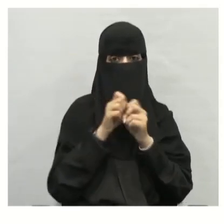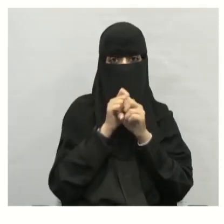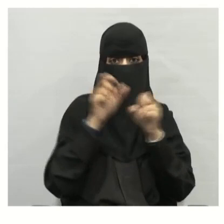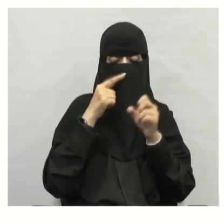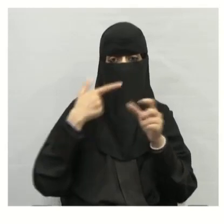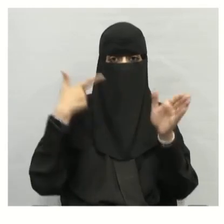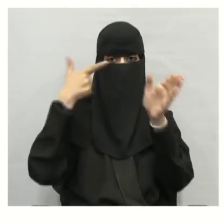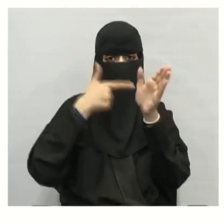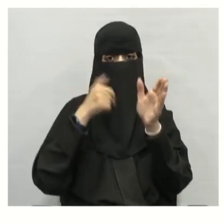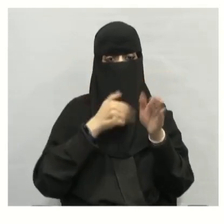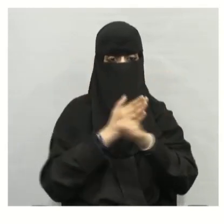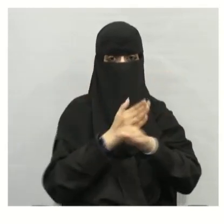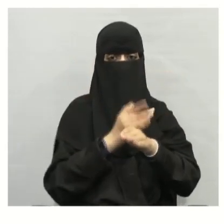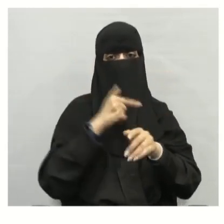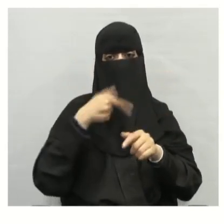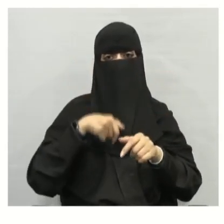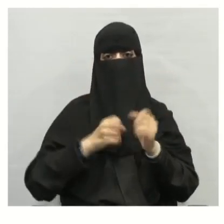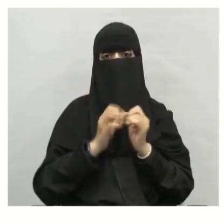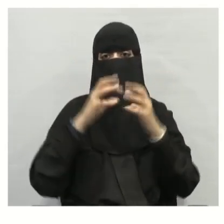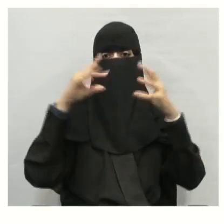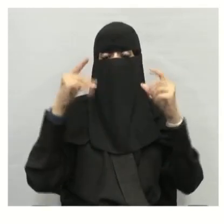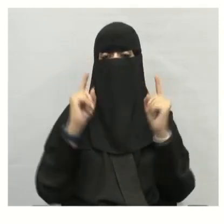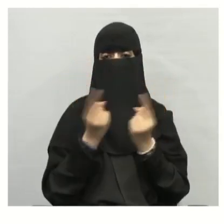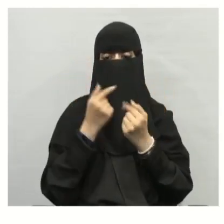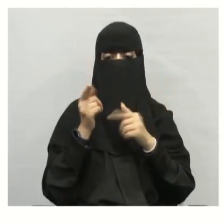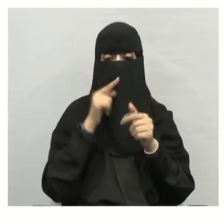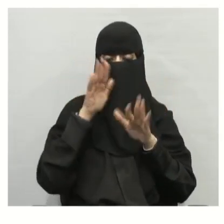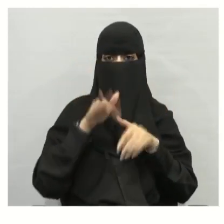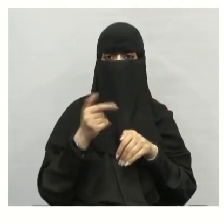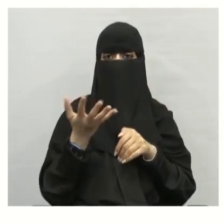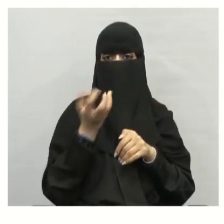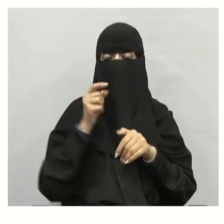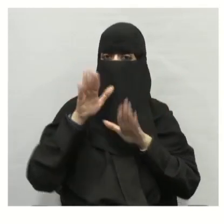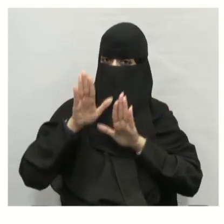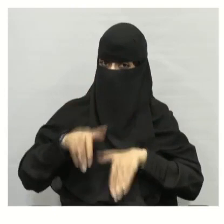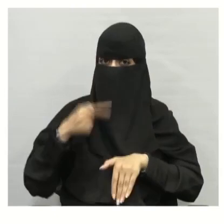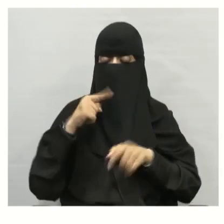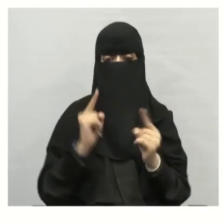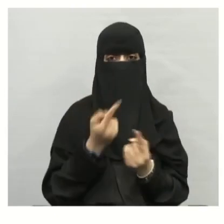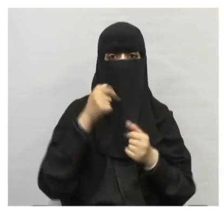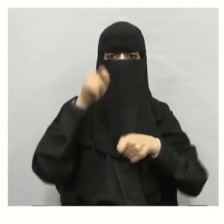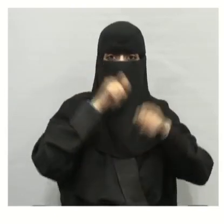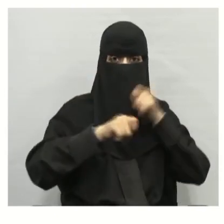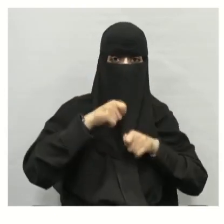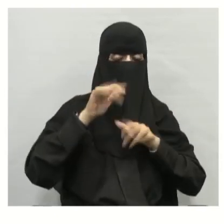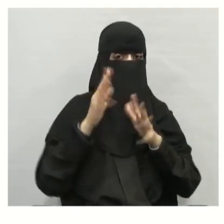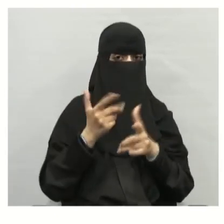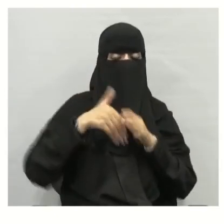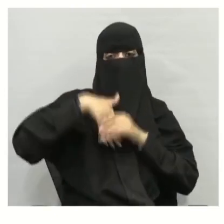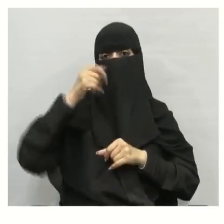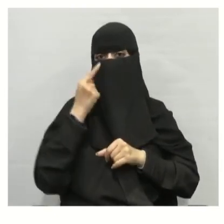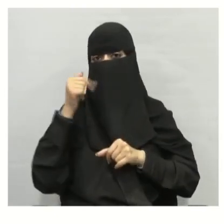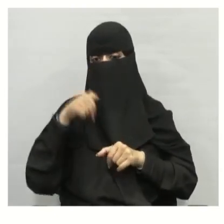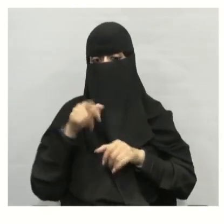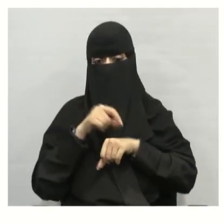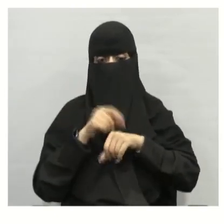النفط، الأخشاب والغاز الطبيعي إذن هي الأشياء التي توجد في الطبيعة وتستخدمها المخلوقات الحية